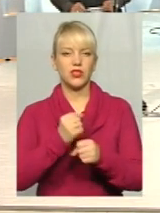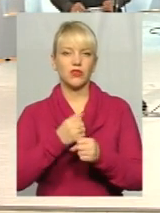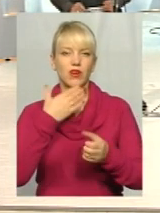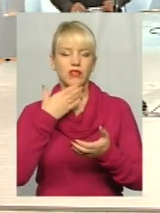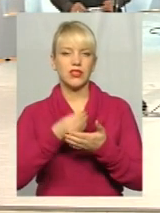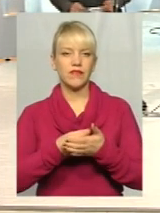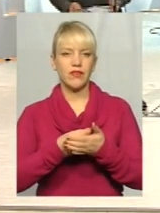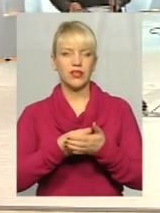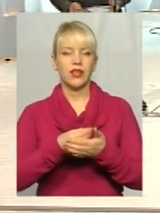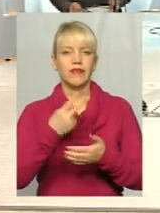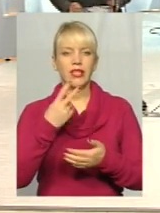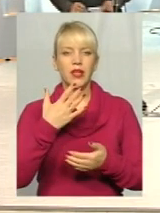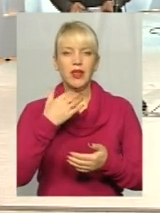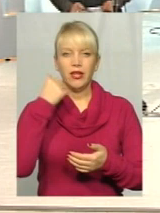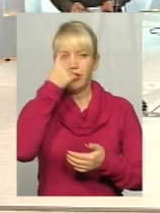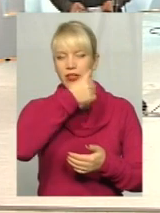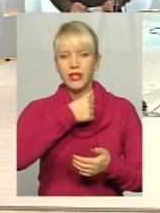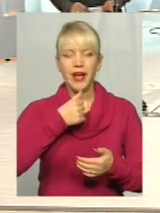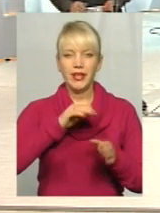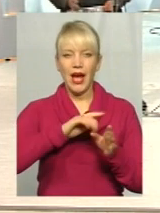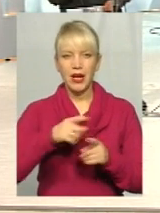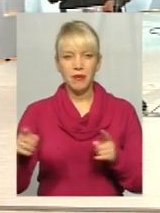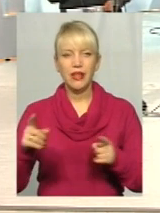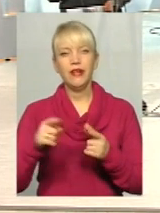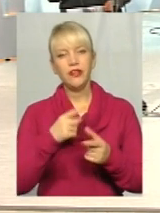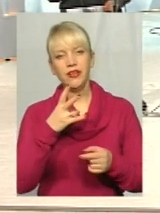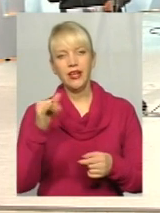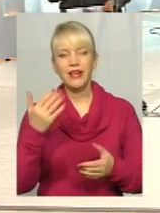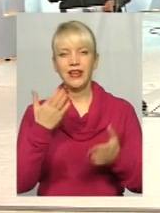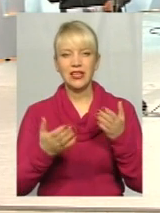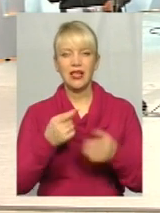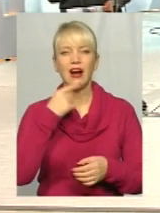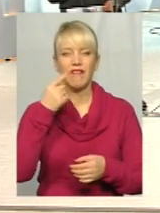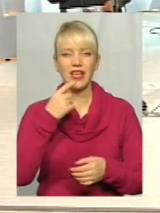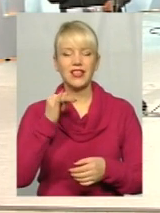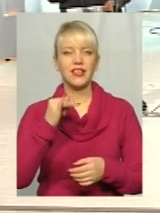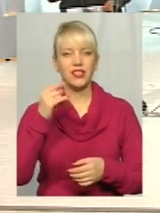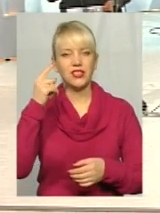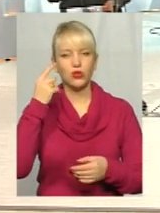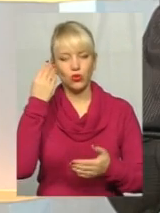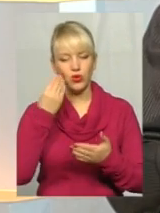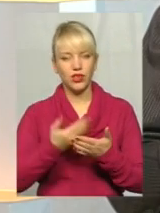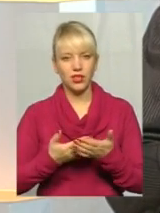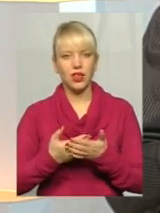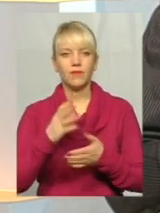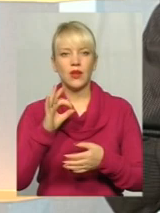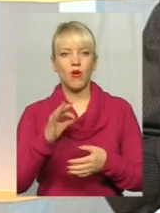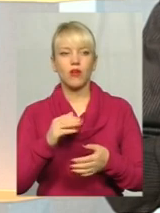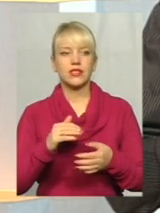-річний термін? Чи ні? Якщо розмовляти і судити про стані ліфта,